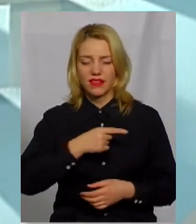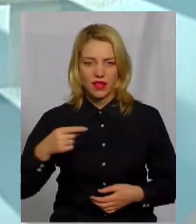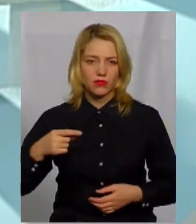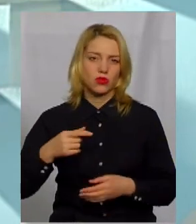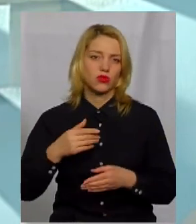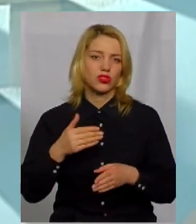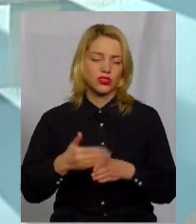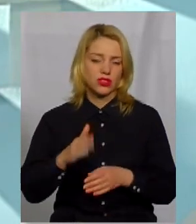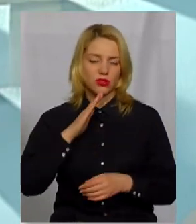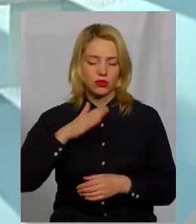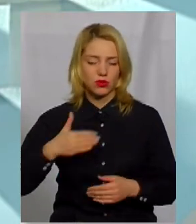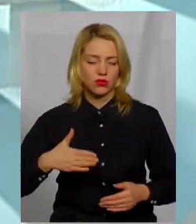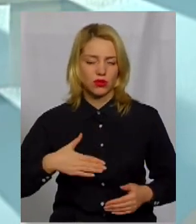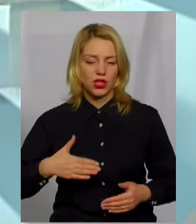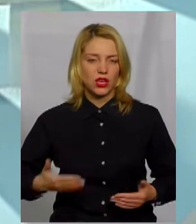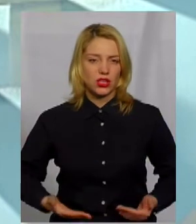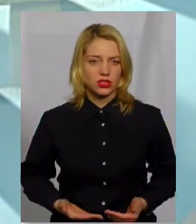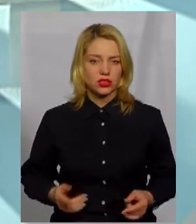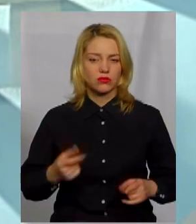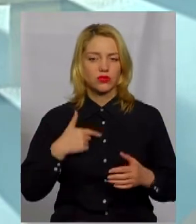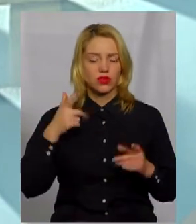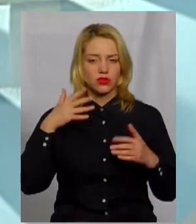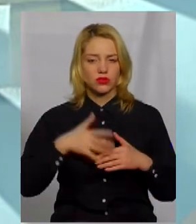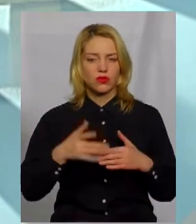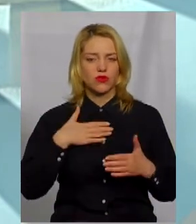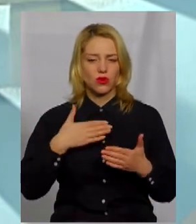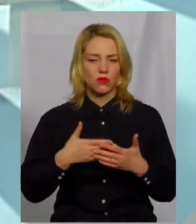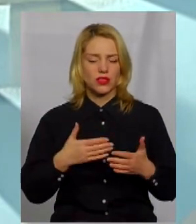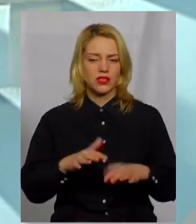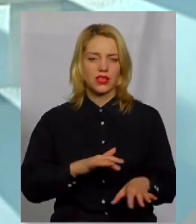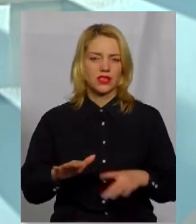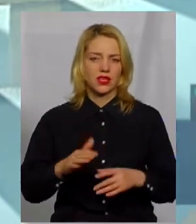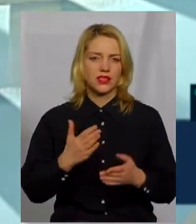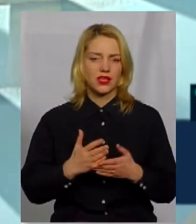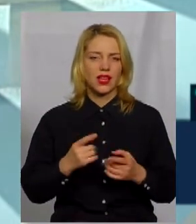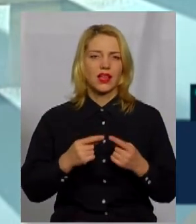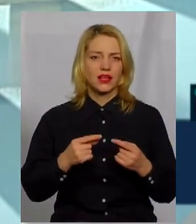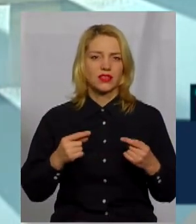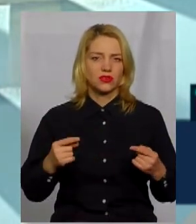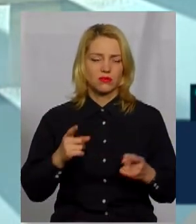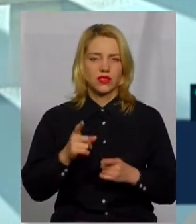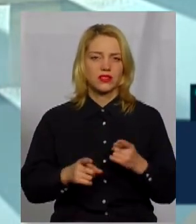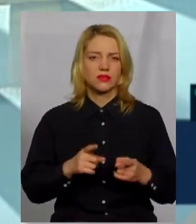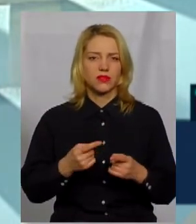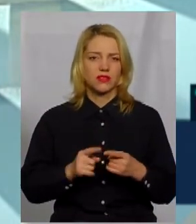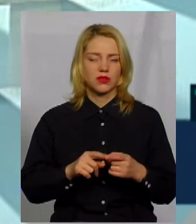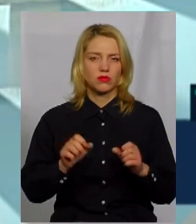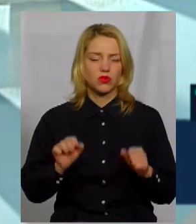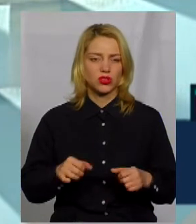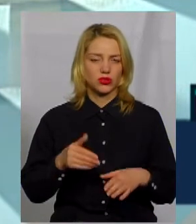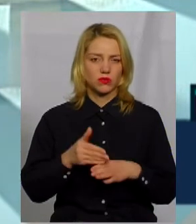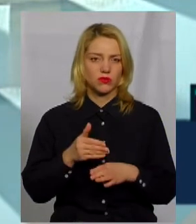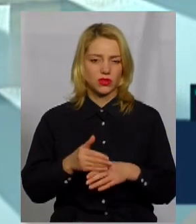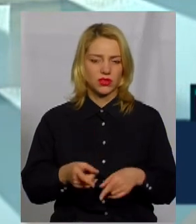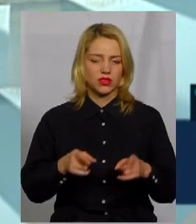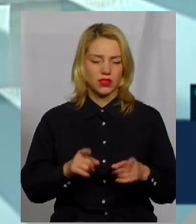з того часу я зрозумів, що громадська діяльність – це інструментом змін. Тобто, це є тим інструментом, який може допомогти